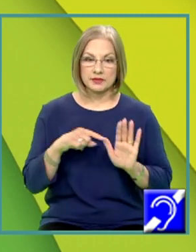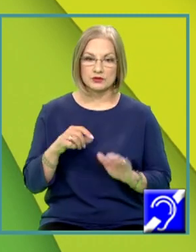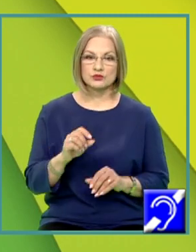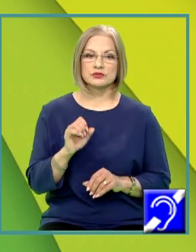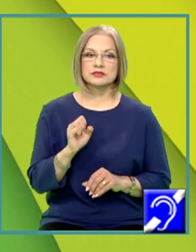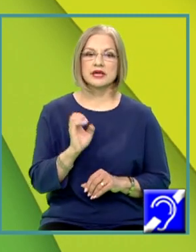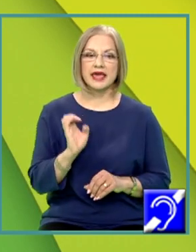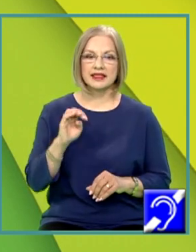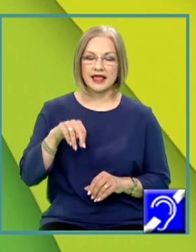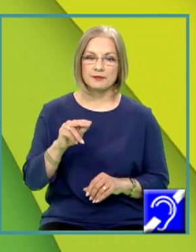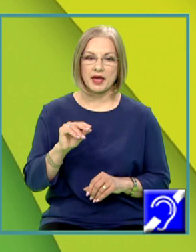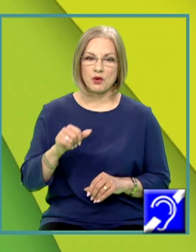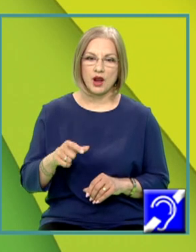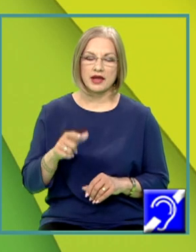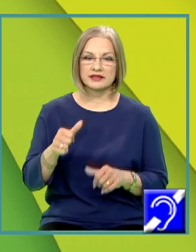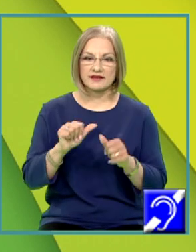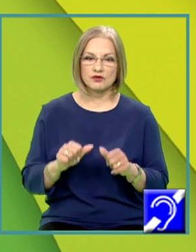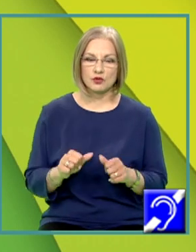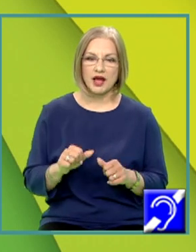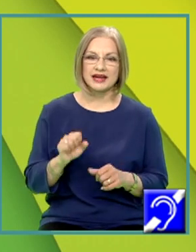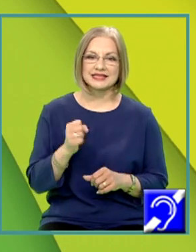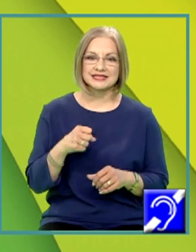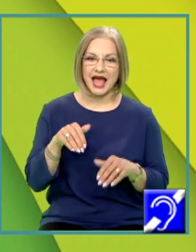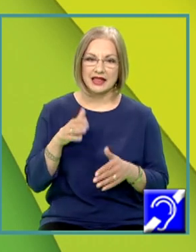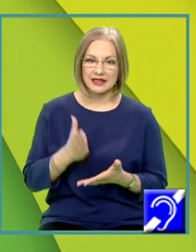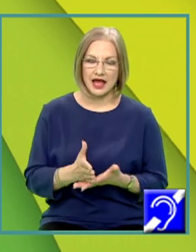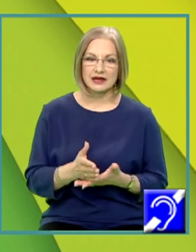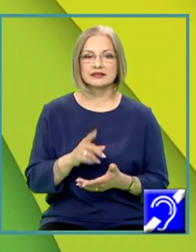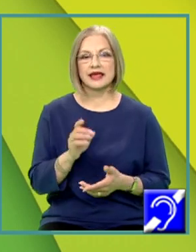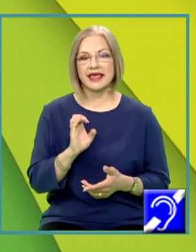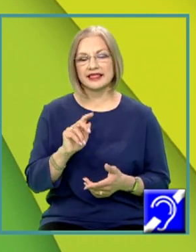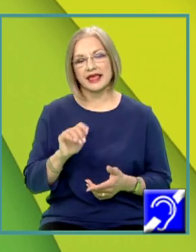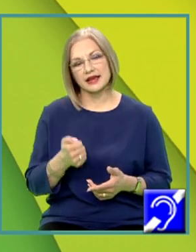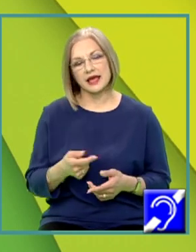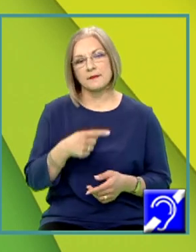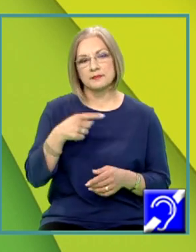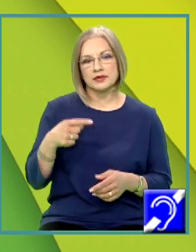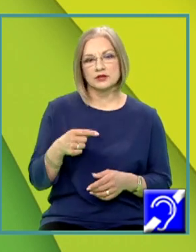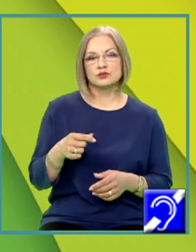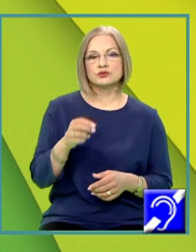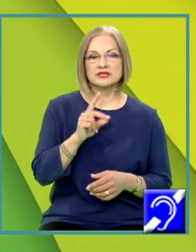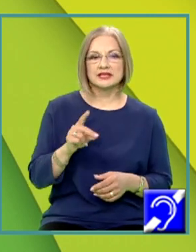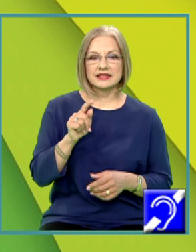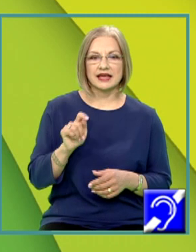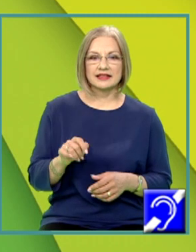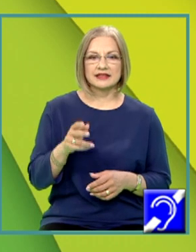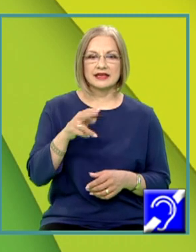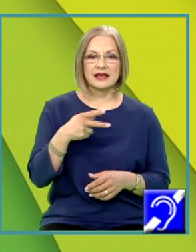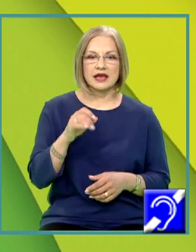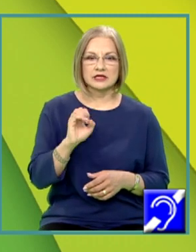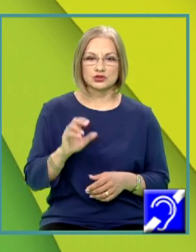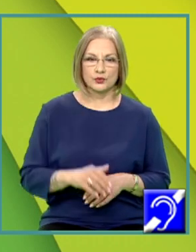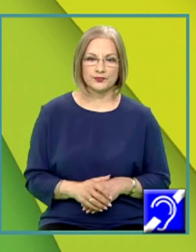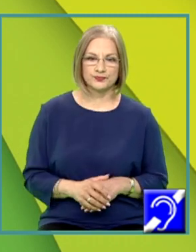molară de formare standard a etenei minus entalpia molară de formare standard a